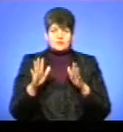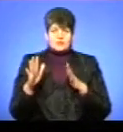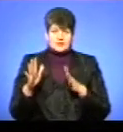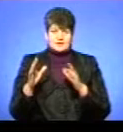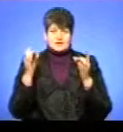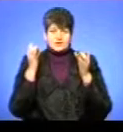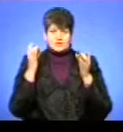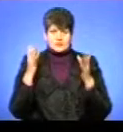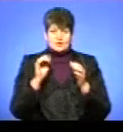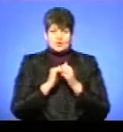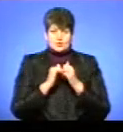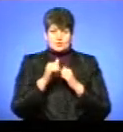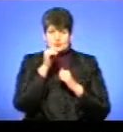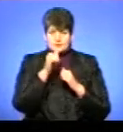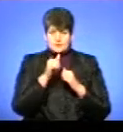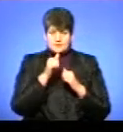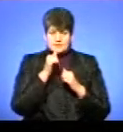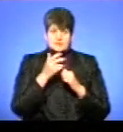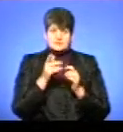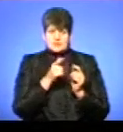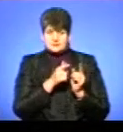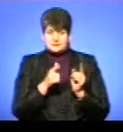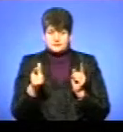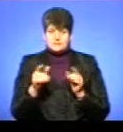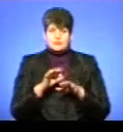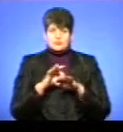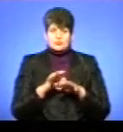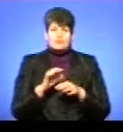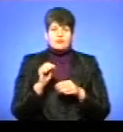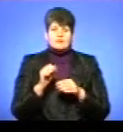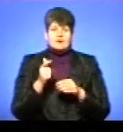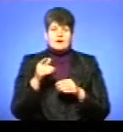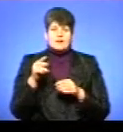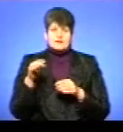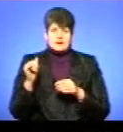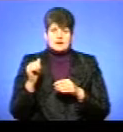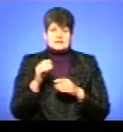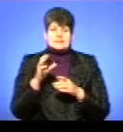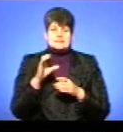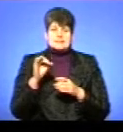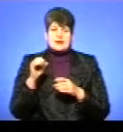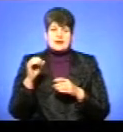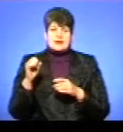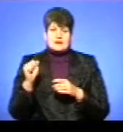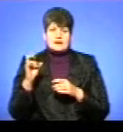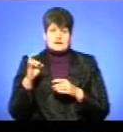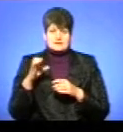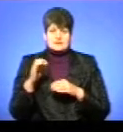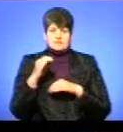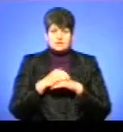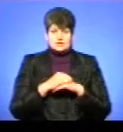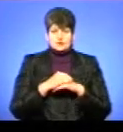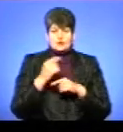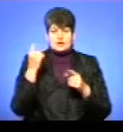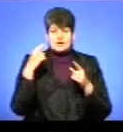культури. І щомісяць, це вже вісім разів поспіль, ми проводимо в галереї сан-світільнього рисунка. такий академічний формат,